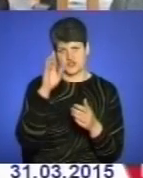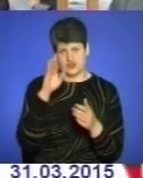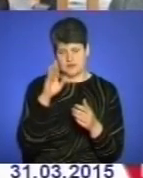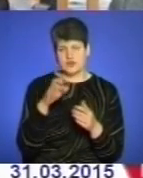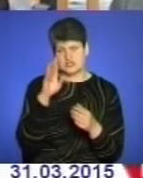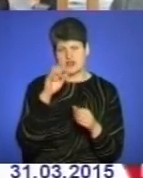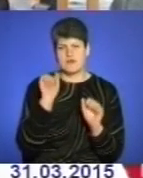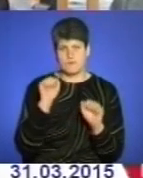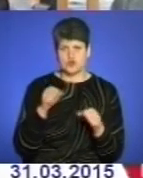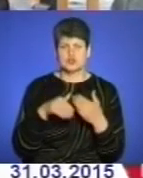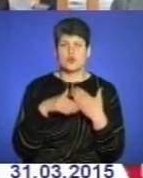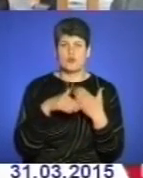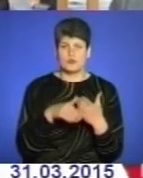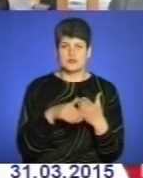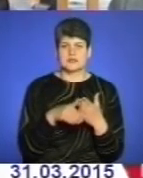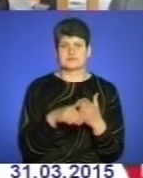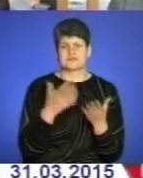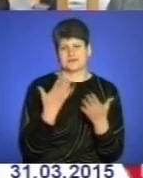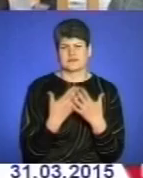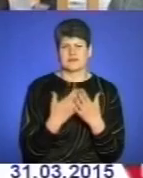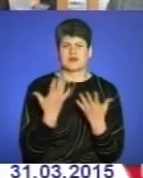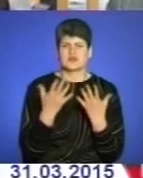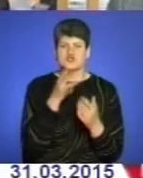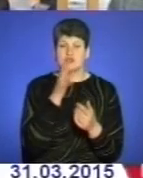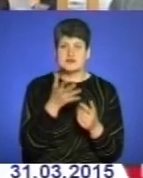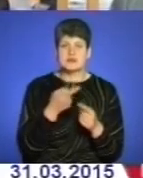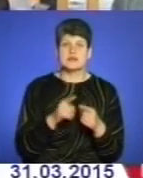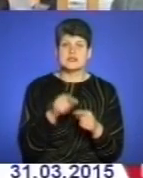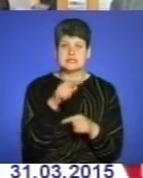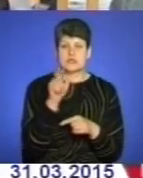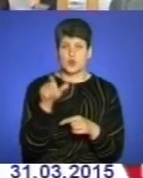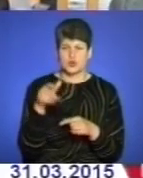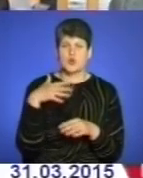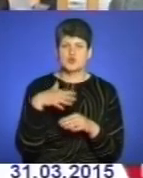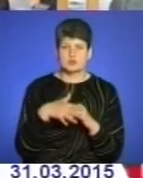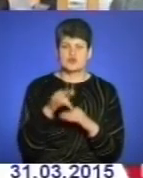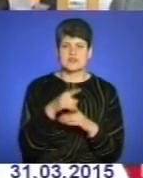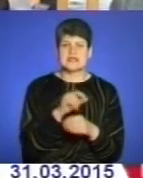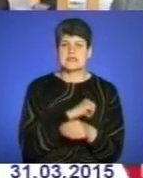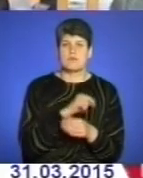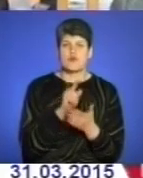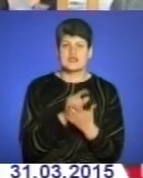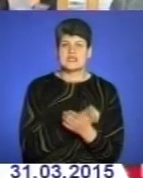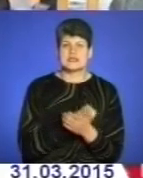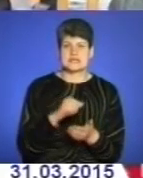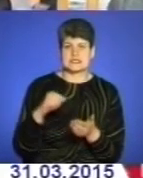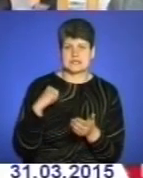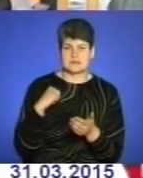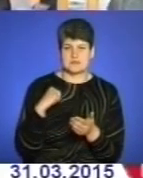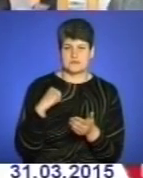може допомогти, скажімо, якийсь час. Але ці люди, вони розуміють, що вони повинні самі самостійно